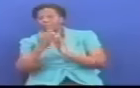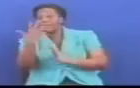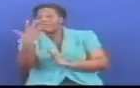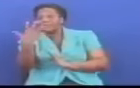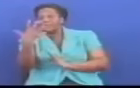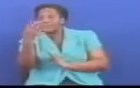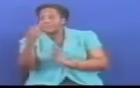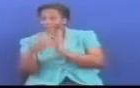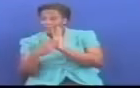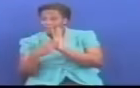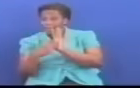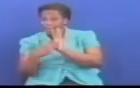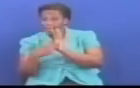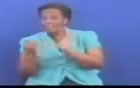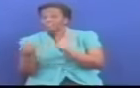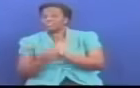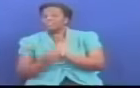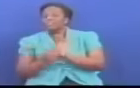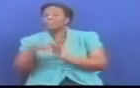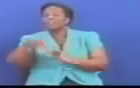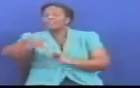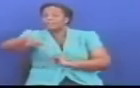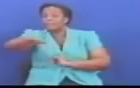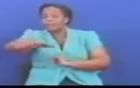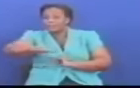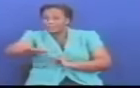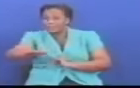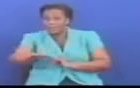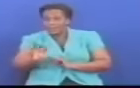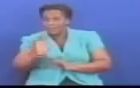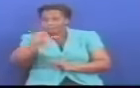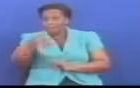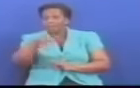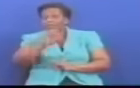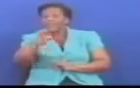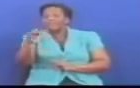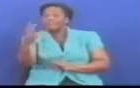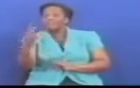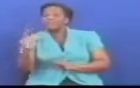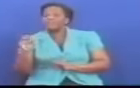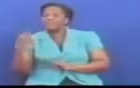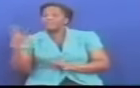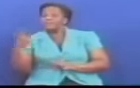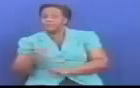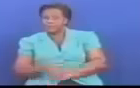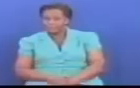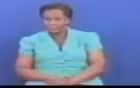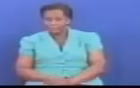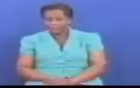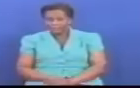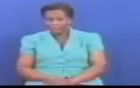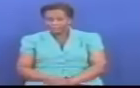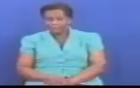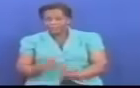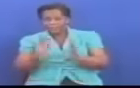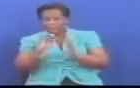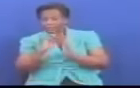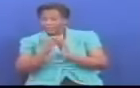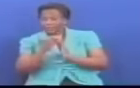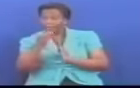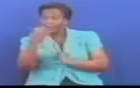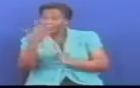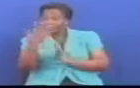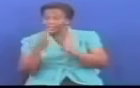ya mazingira Sheria namba ishirini ya mwaka elfu mbili na nne Kifungu cha msinasaba moja Kinaweka